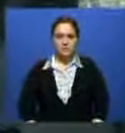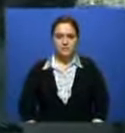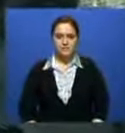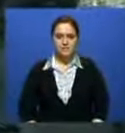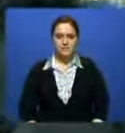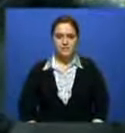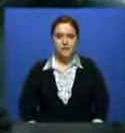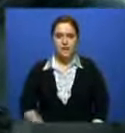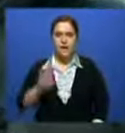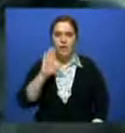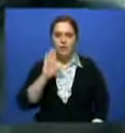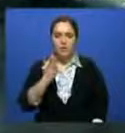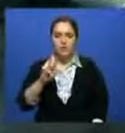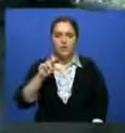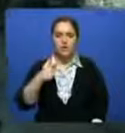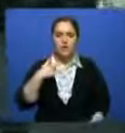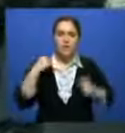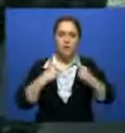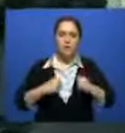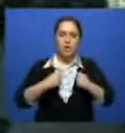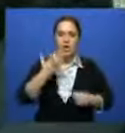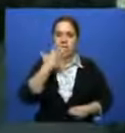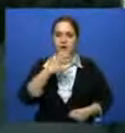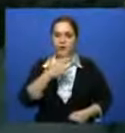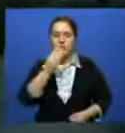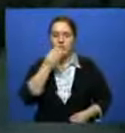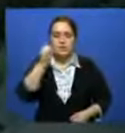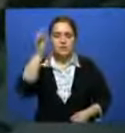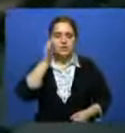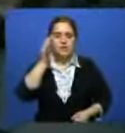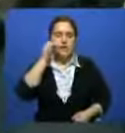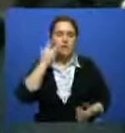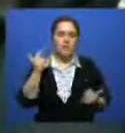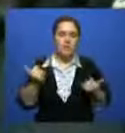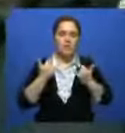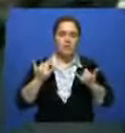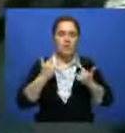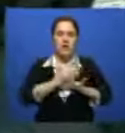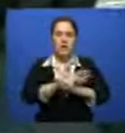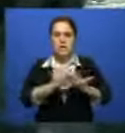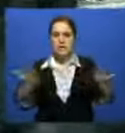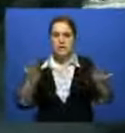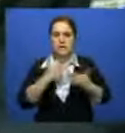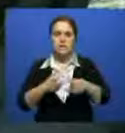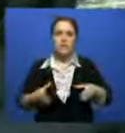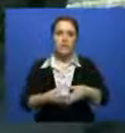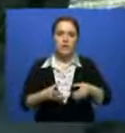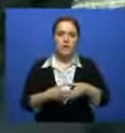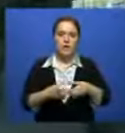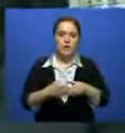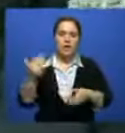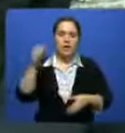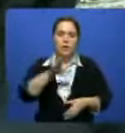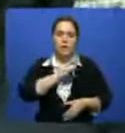По вторникам и четвергам мы моемся, едим горячую похлебку и сладости. Все это для нас организовывают разные благотворительные фонды. Иногда к нам